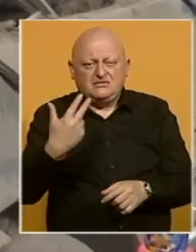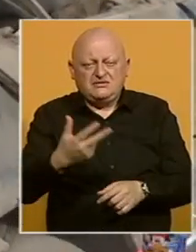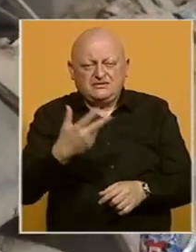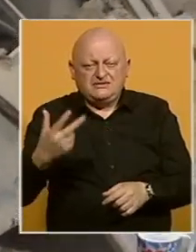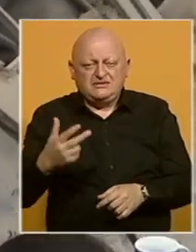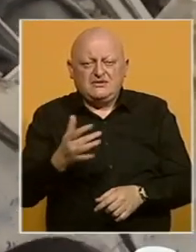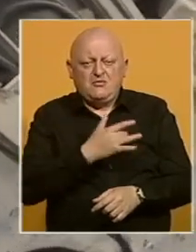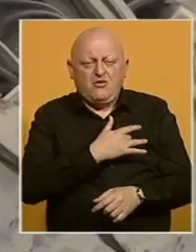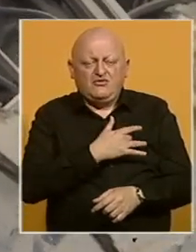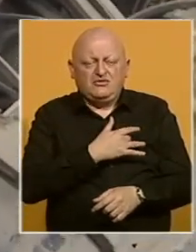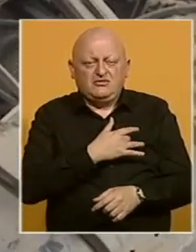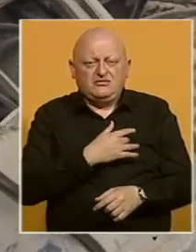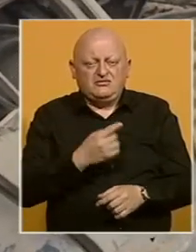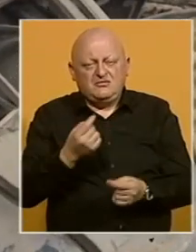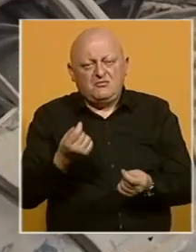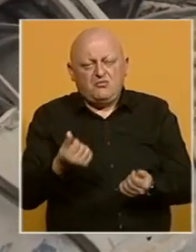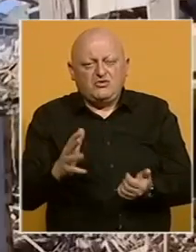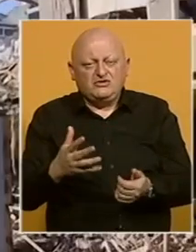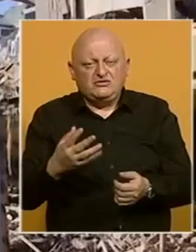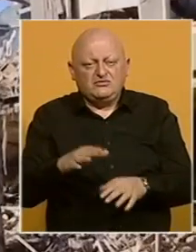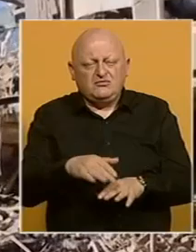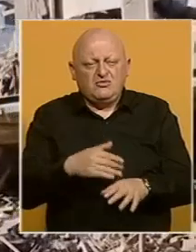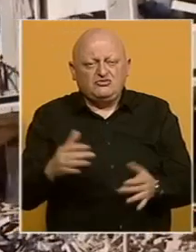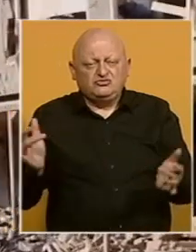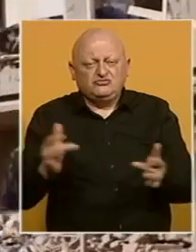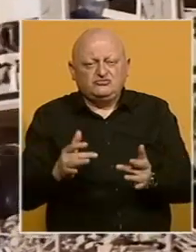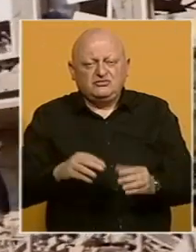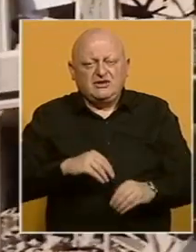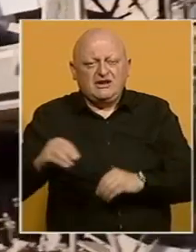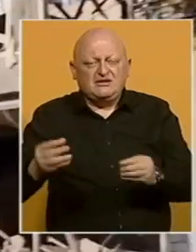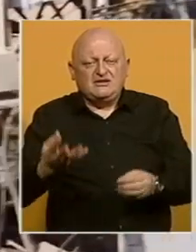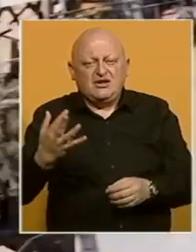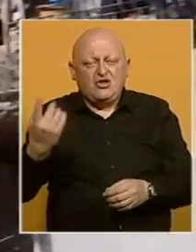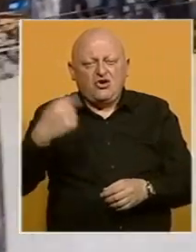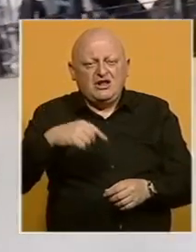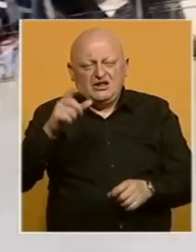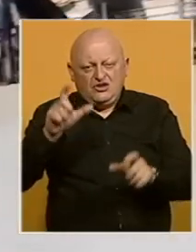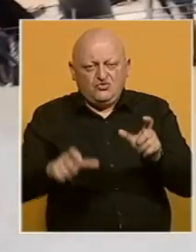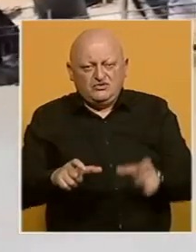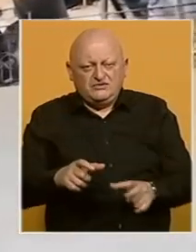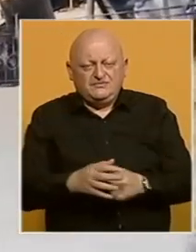su povrijeđene. Procijenjuje se da je od početka sukoba rasaljeno više hiljada ljudi.